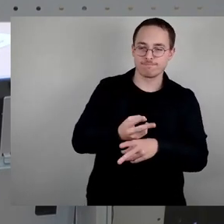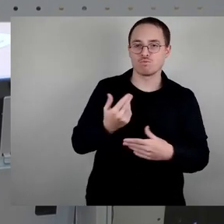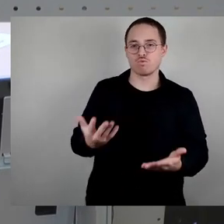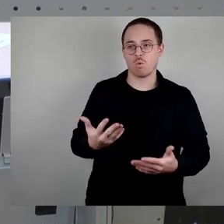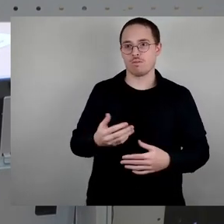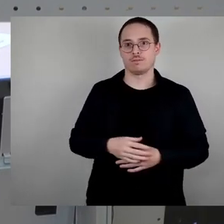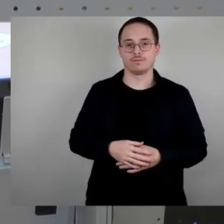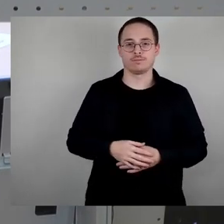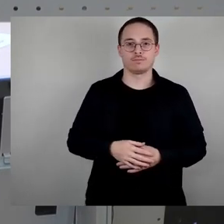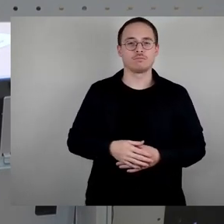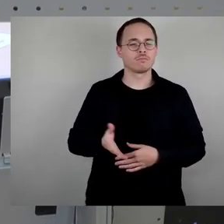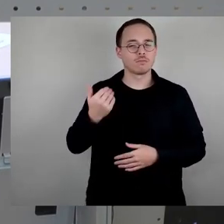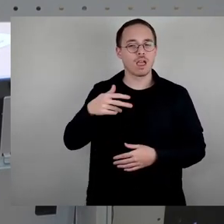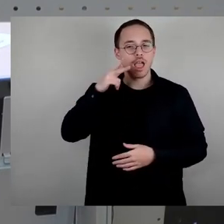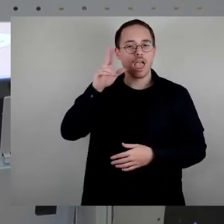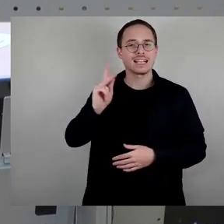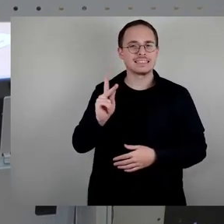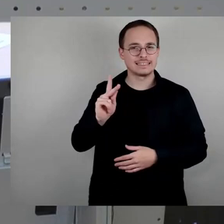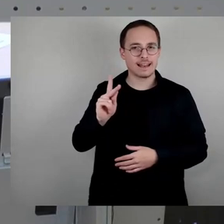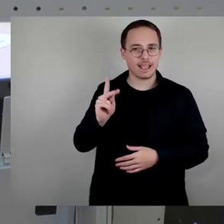das war heute Ihre Bewerbungsrede für den DSW, oder?